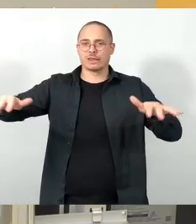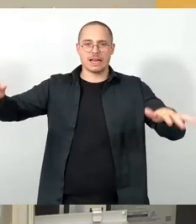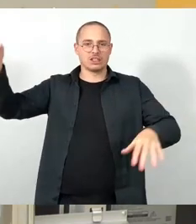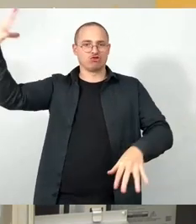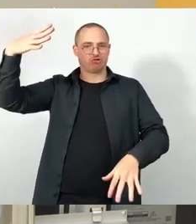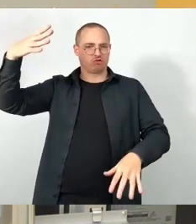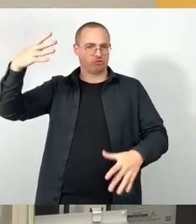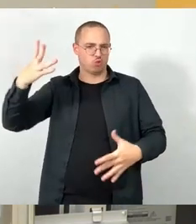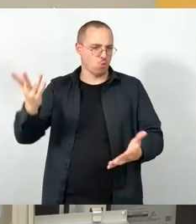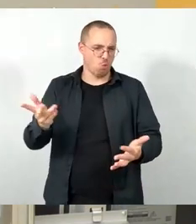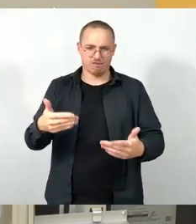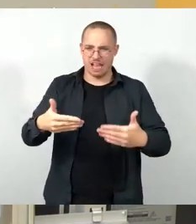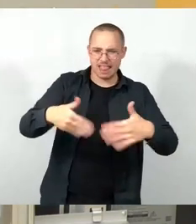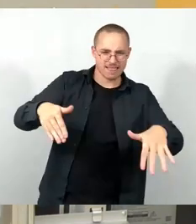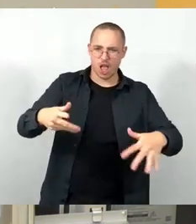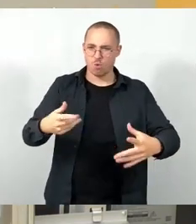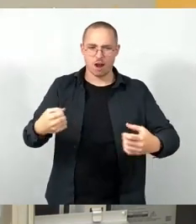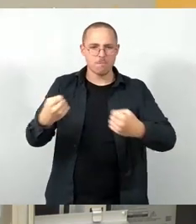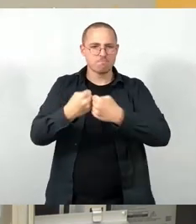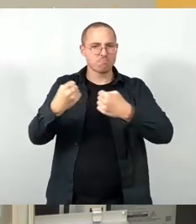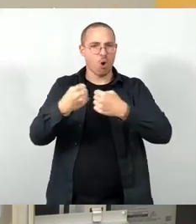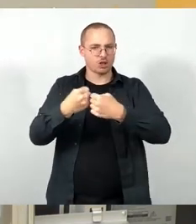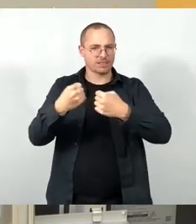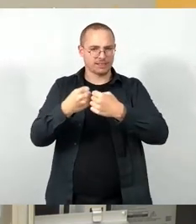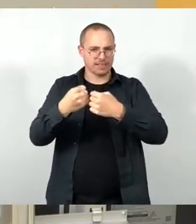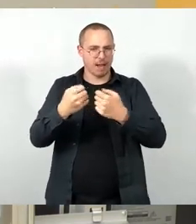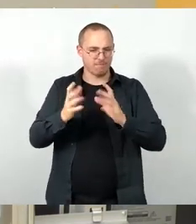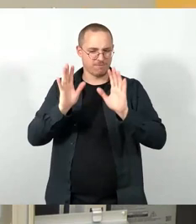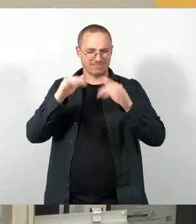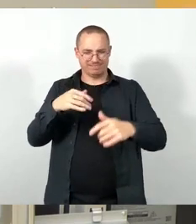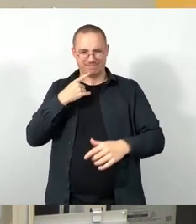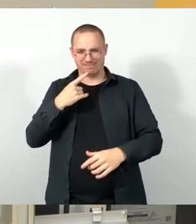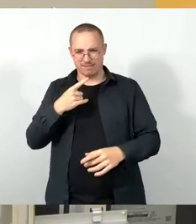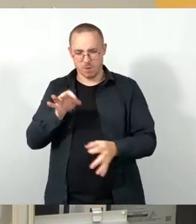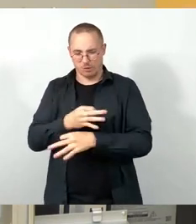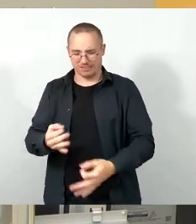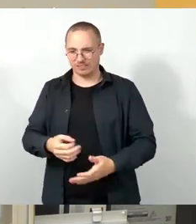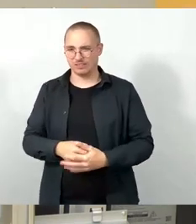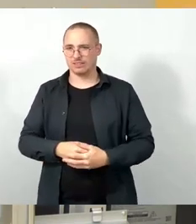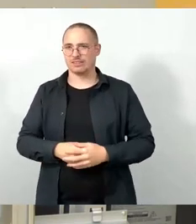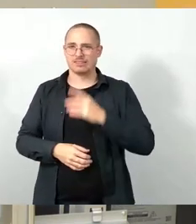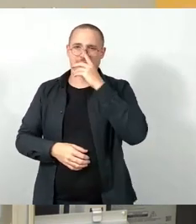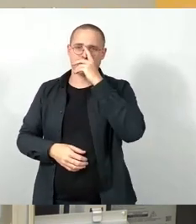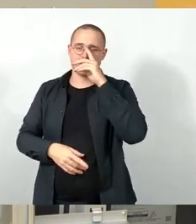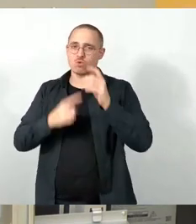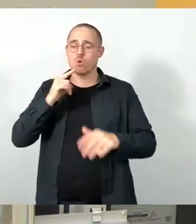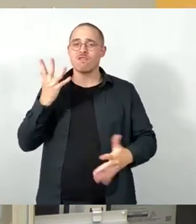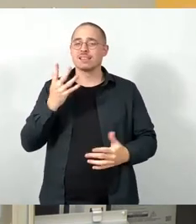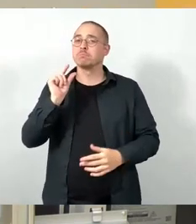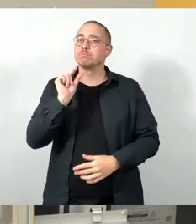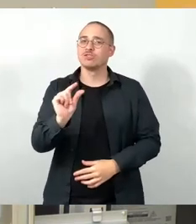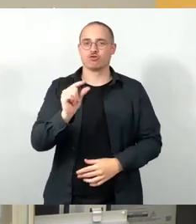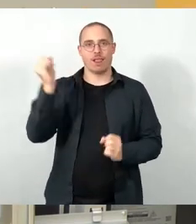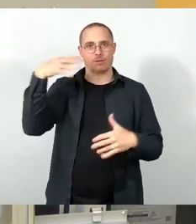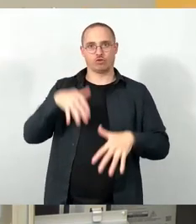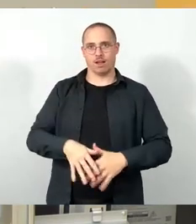Boxkampf oder sowas bekommt. Ja, es geht darum, dass wenigstens etwas Licht da ist. Und das kann man